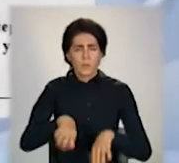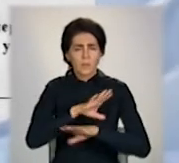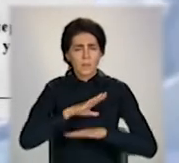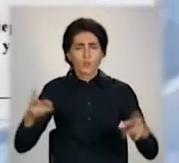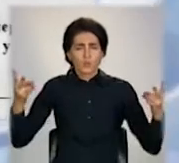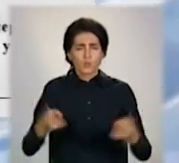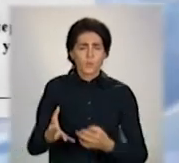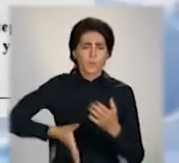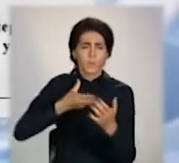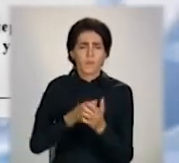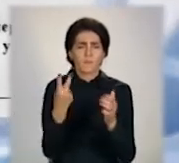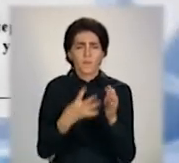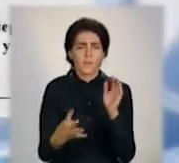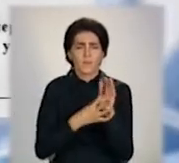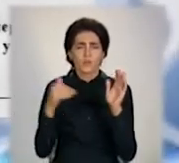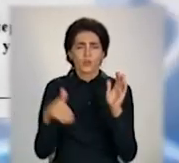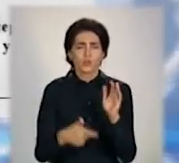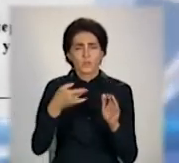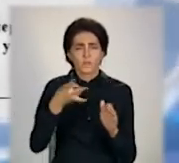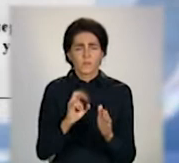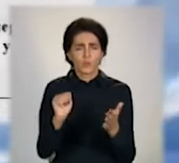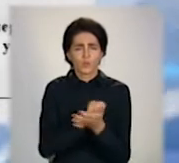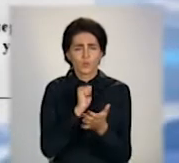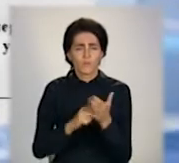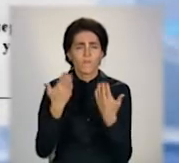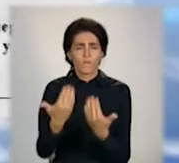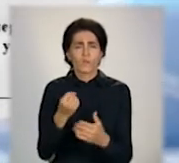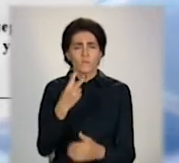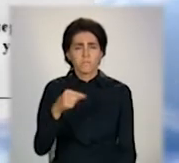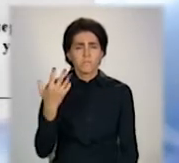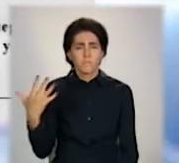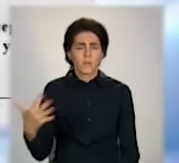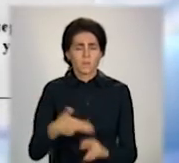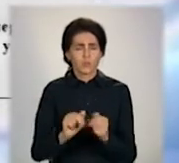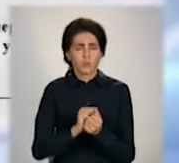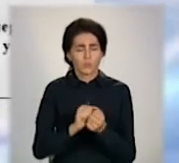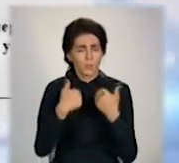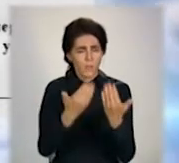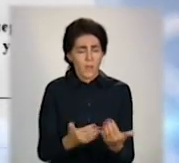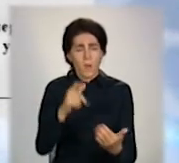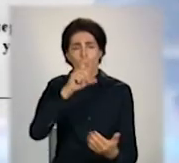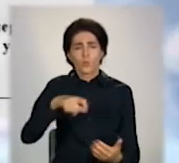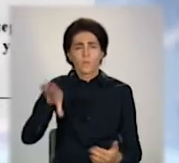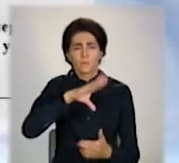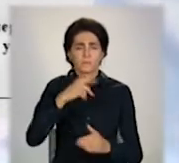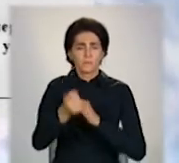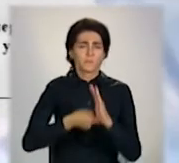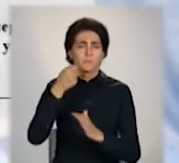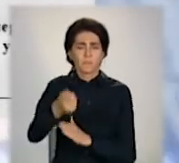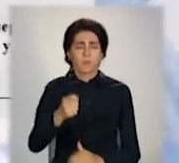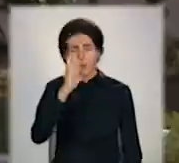сплатити понад 29 тисяч гривень для друку 13,5 тисяч аркушів. Тож жителі звернулися до